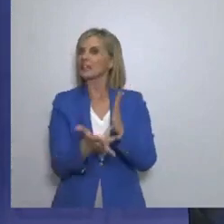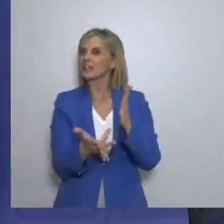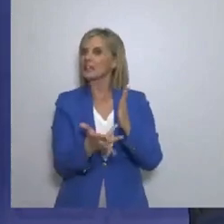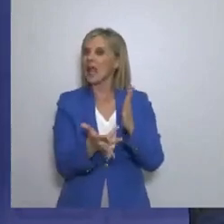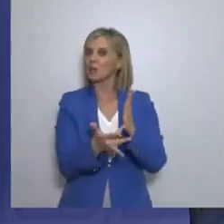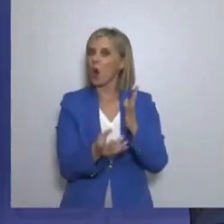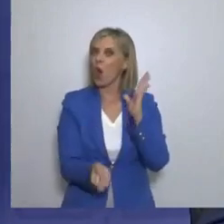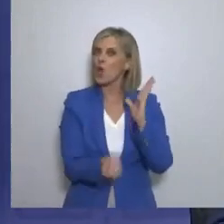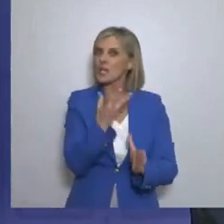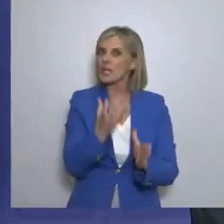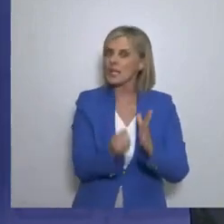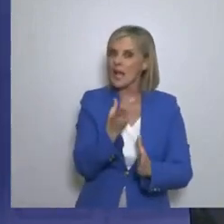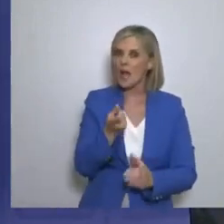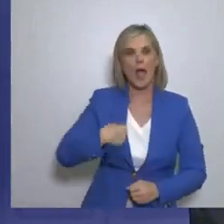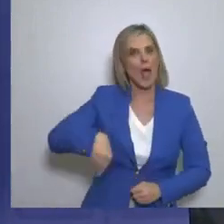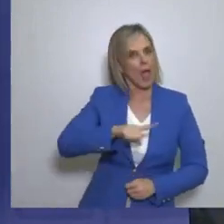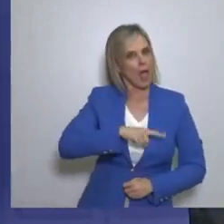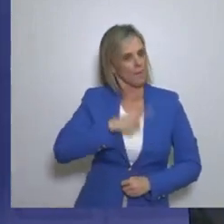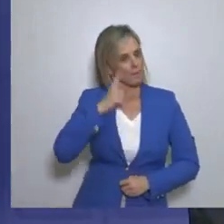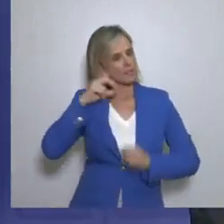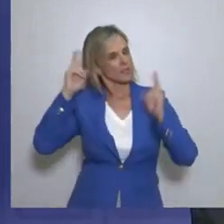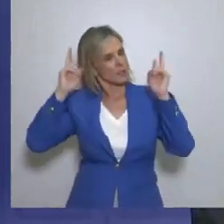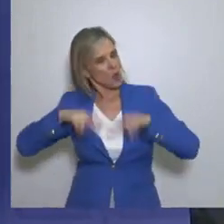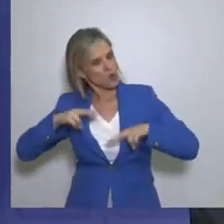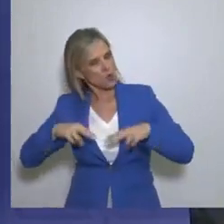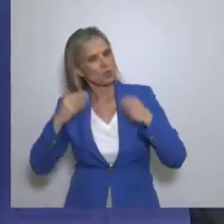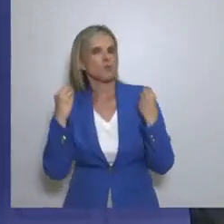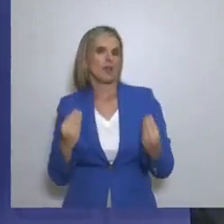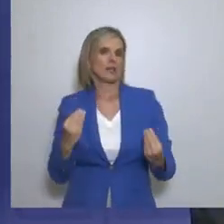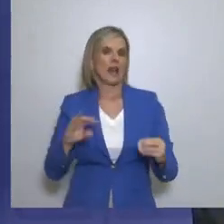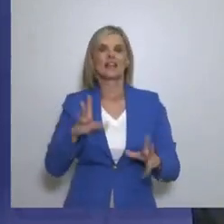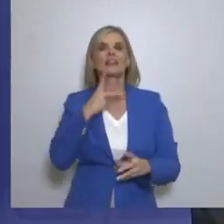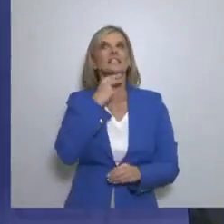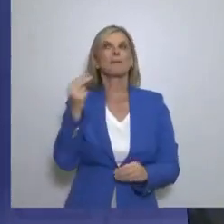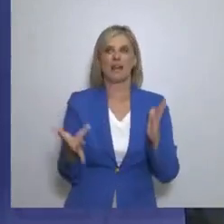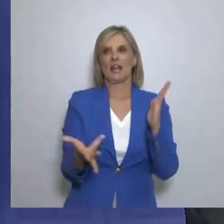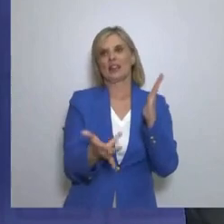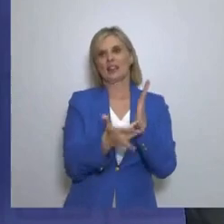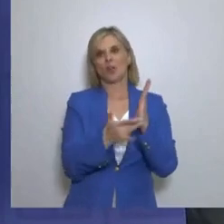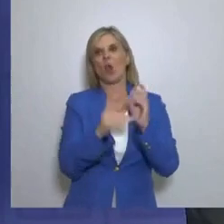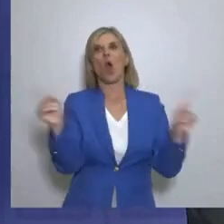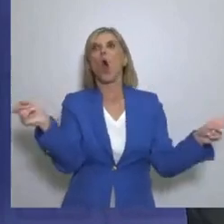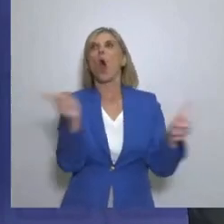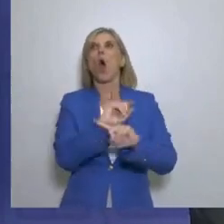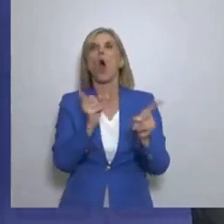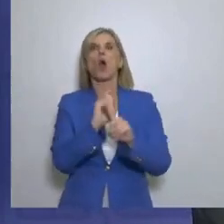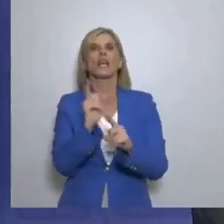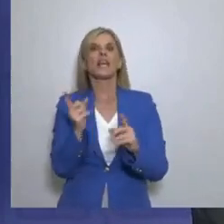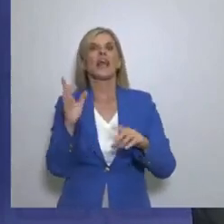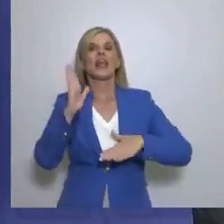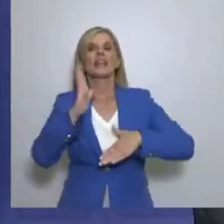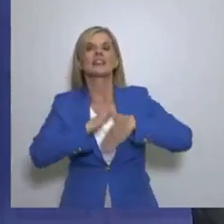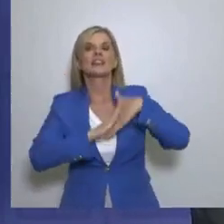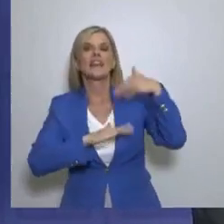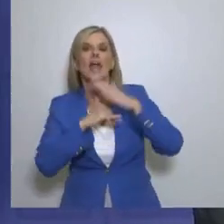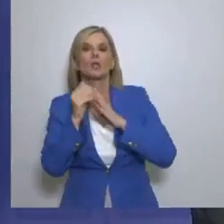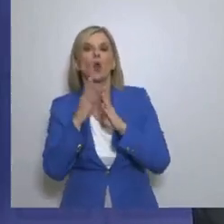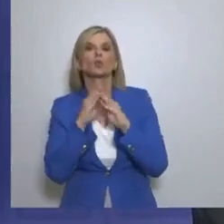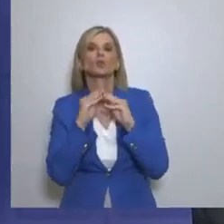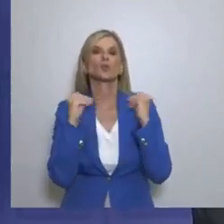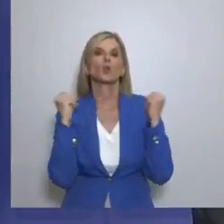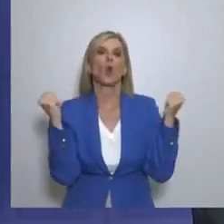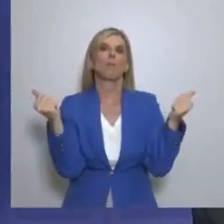εμείς ως Ελλείο Συνέλευσης Γνωρίζουμε πάρα πολύ καλά Τι σημαίνει τεχνολογία Και όχι τεχνοτροπία Όπως το κάθε στός